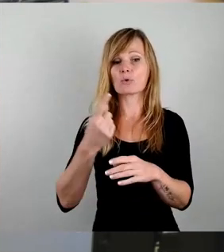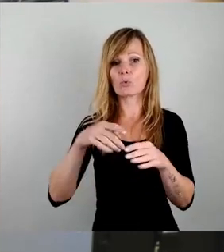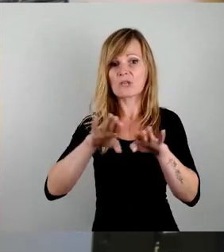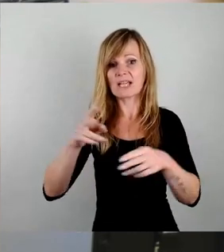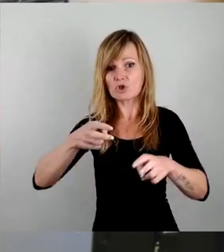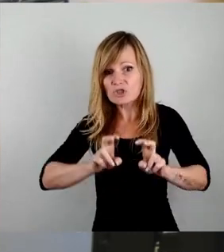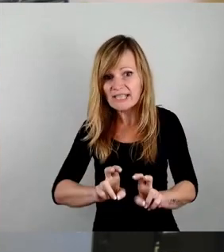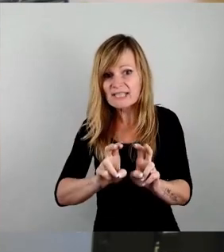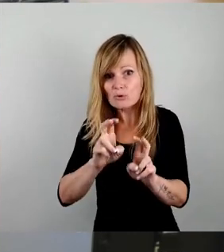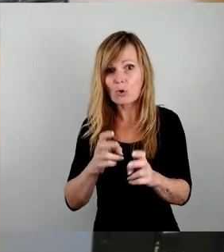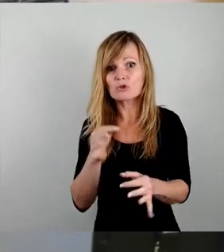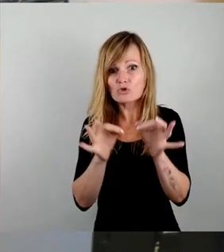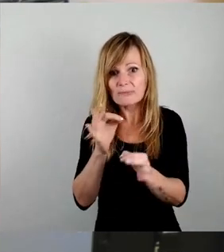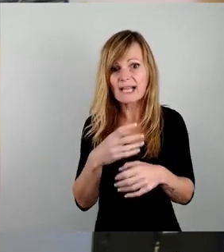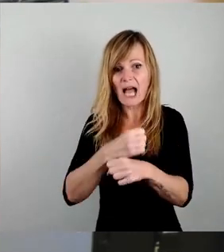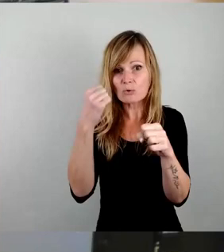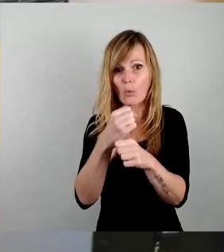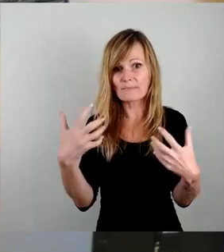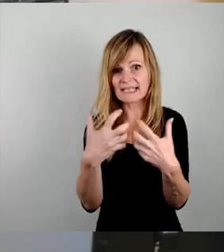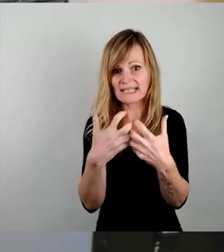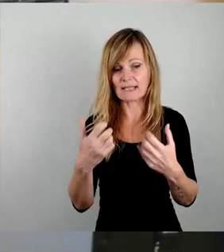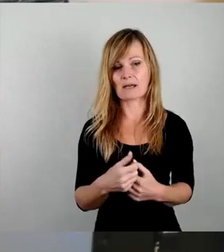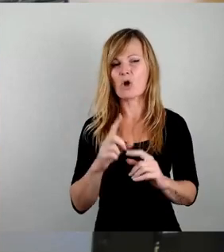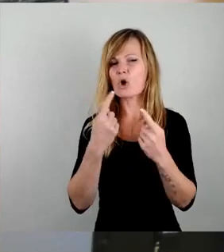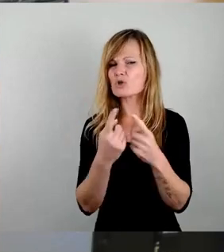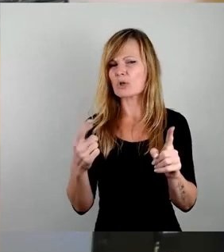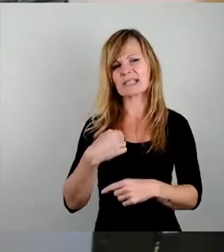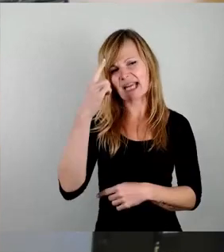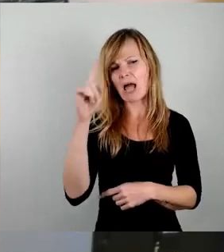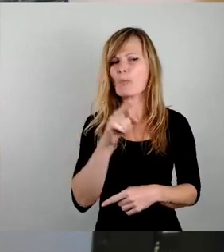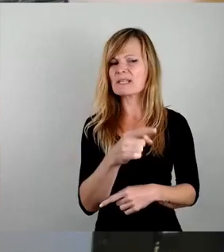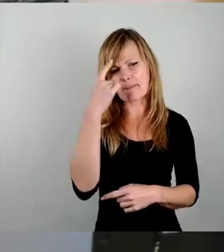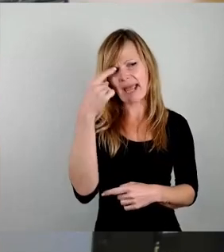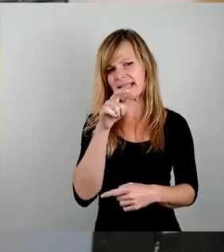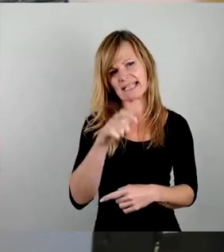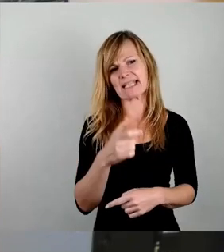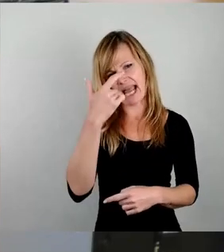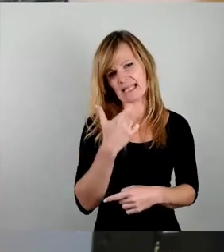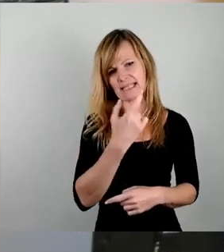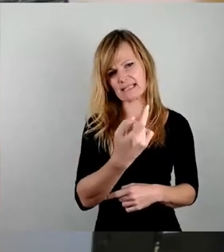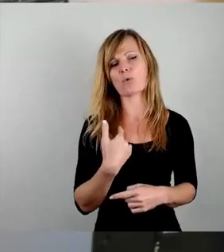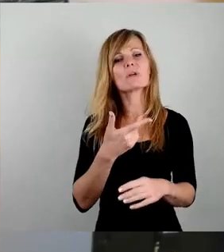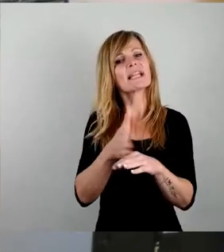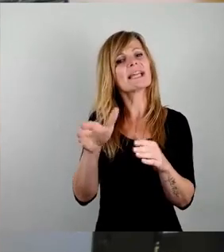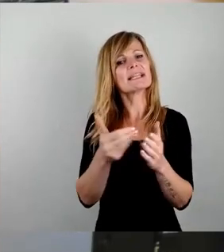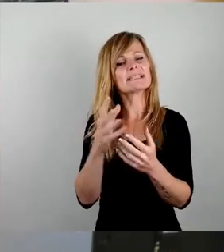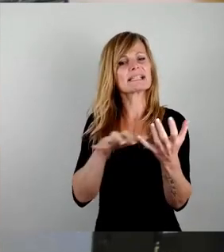Atomkrieg spielen. Sonst glaube ich, Sie meinen das gar nicht ernst und lehnen das Krisengedöns ab.